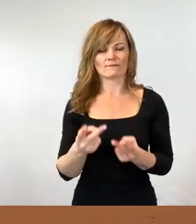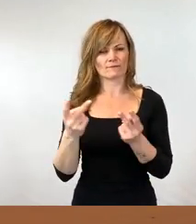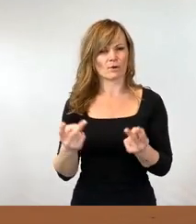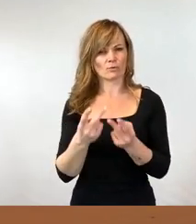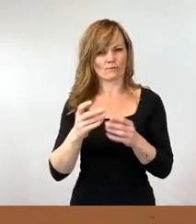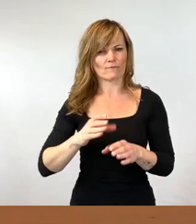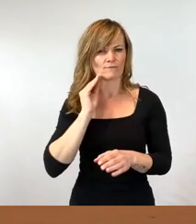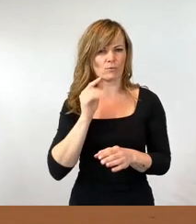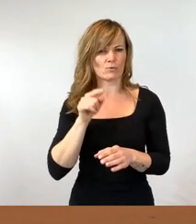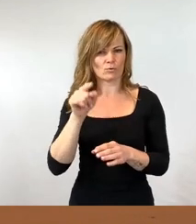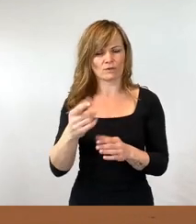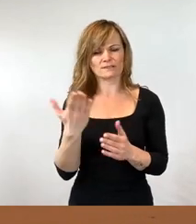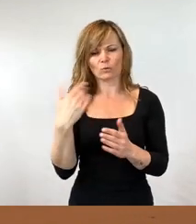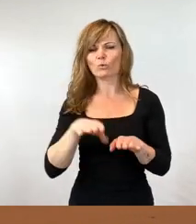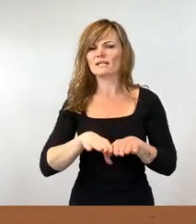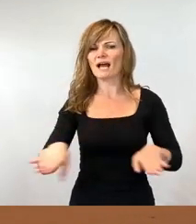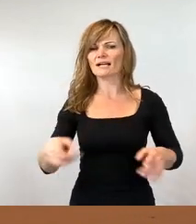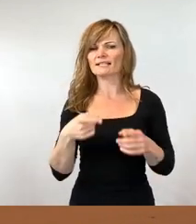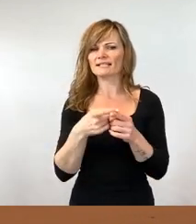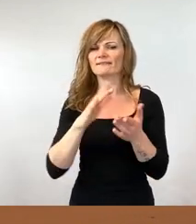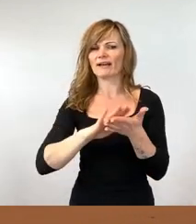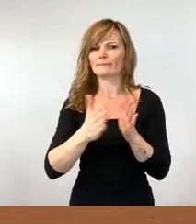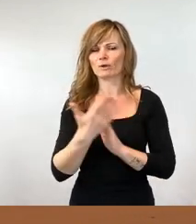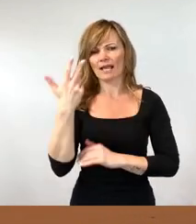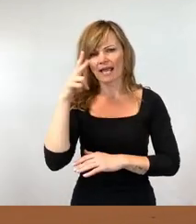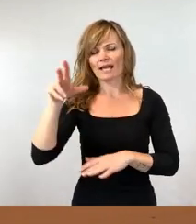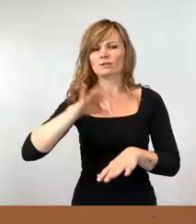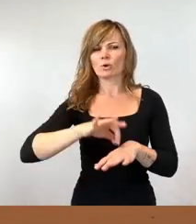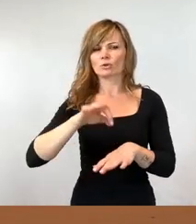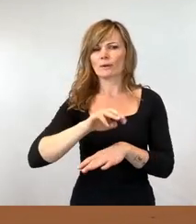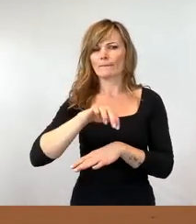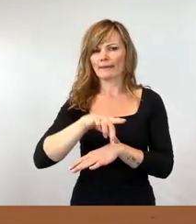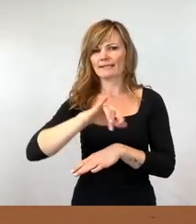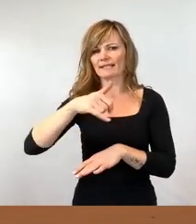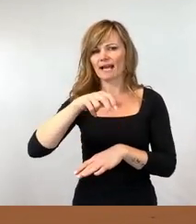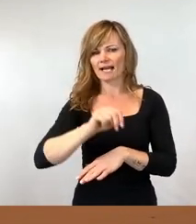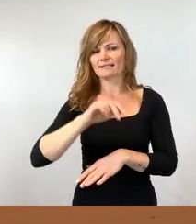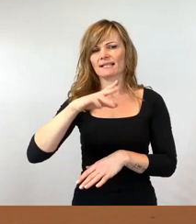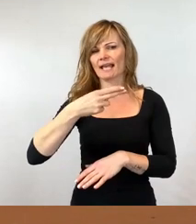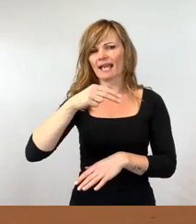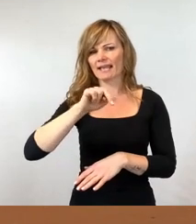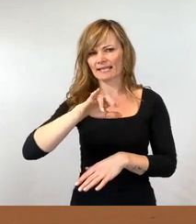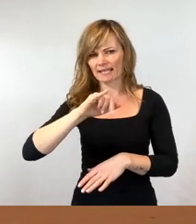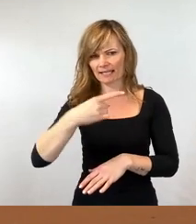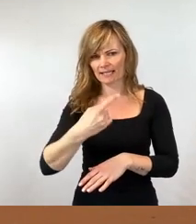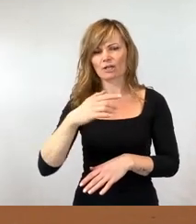Zielvereinbarung an Herrn Dr. Med. Jan-Henning Schierz gemäß